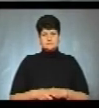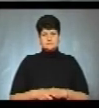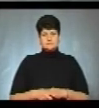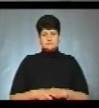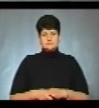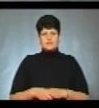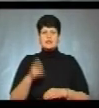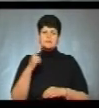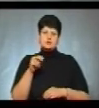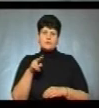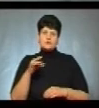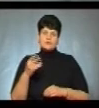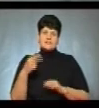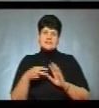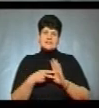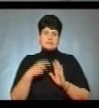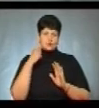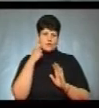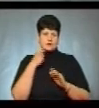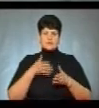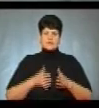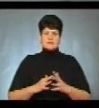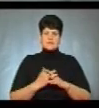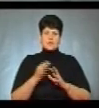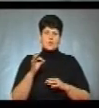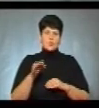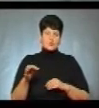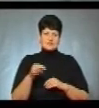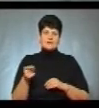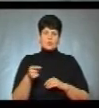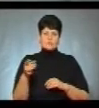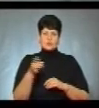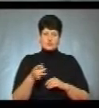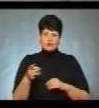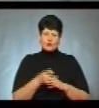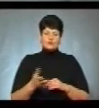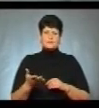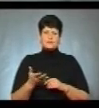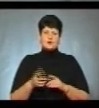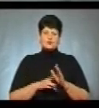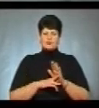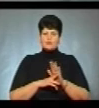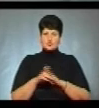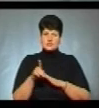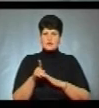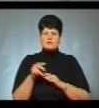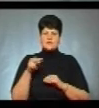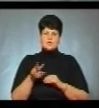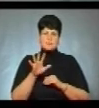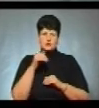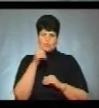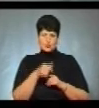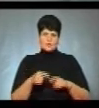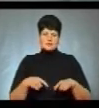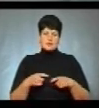Дмитро Підручному 27 років, народився в селі Острів Тернопільського району. Кар'єру в біатлоні розпочав у 2005 році, у